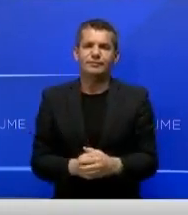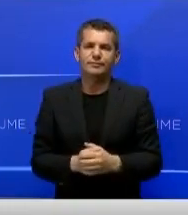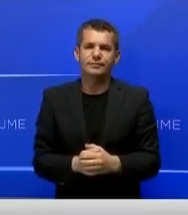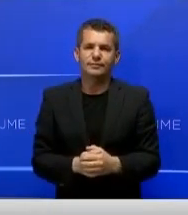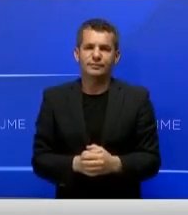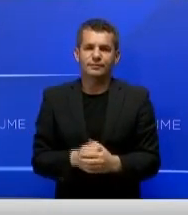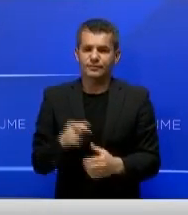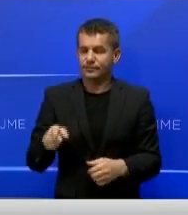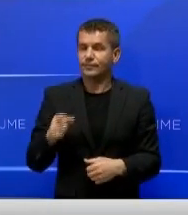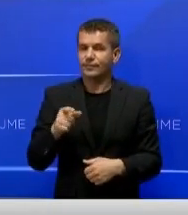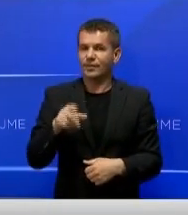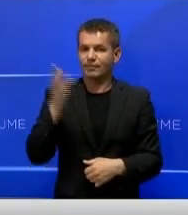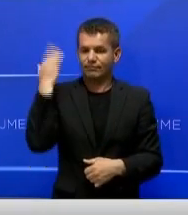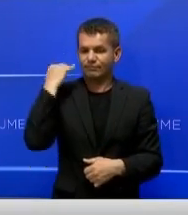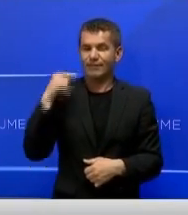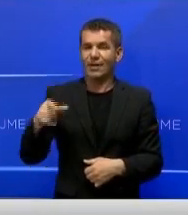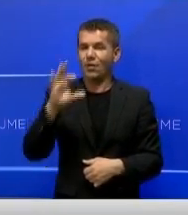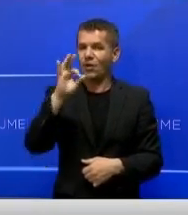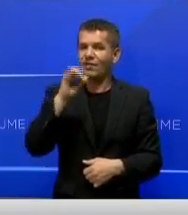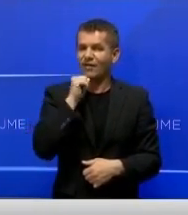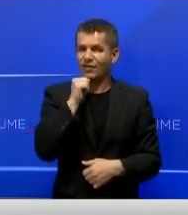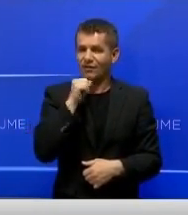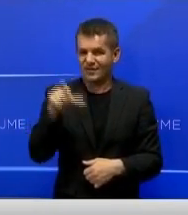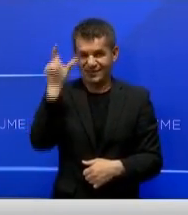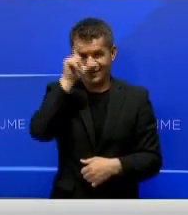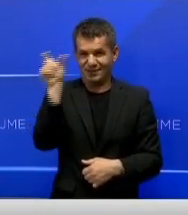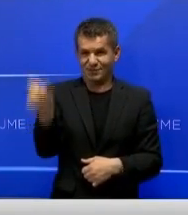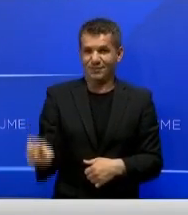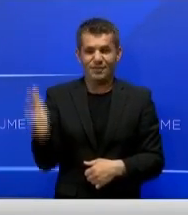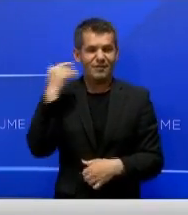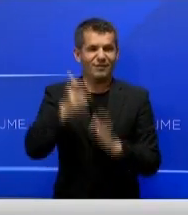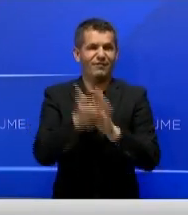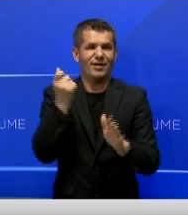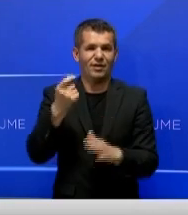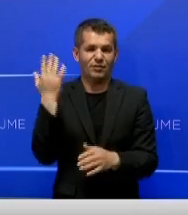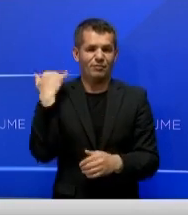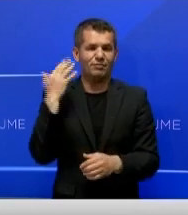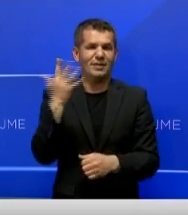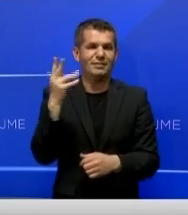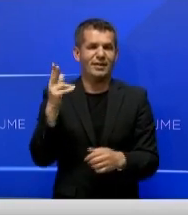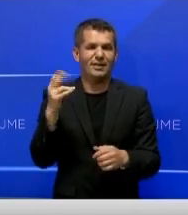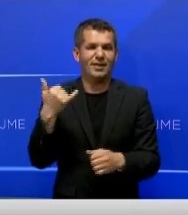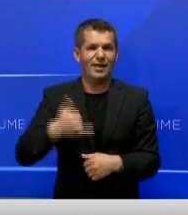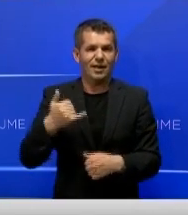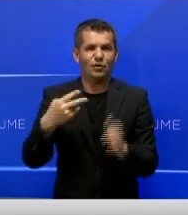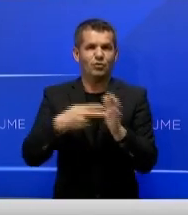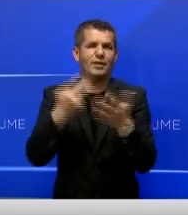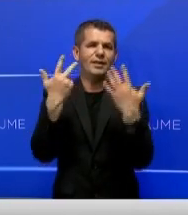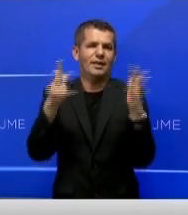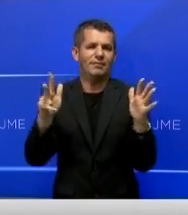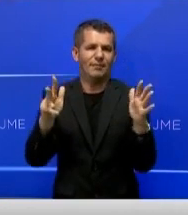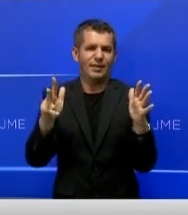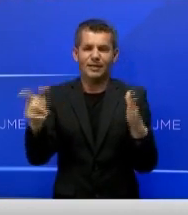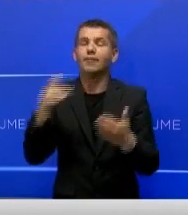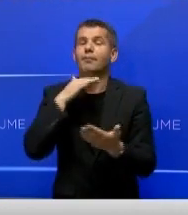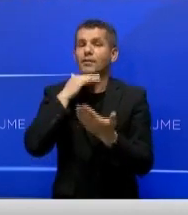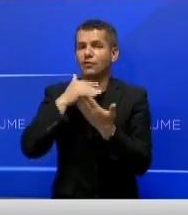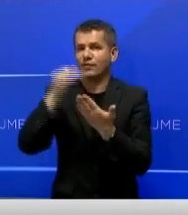Politikani Serbo Oliver Ivanović u vramë 15 janartë të vitit 2018 në veritë të Mitrovicës.